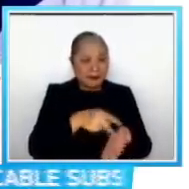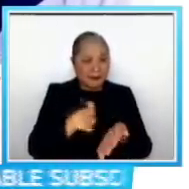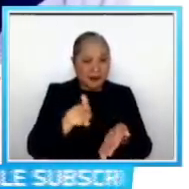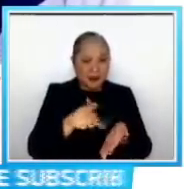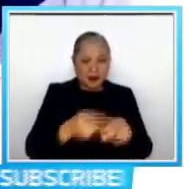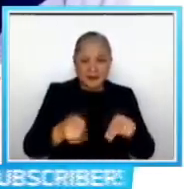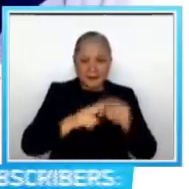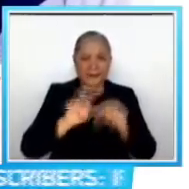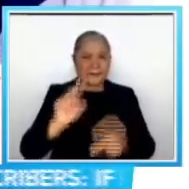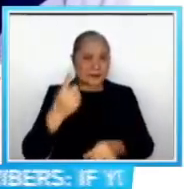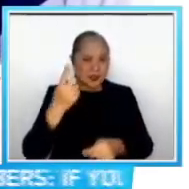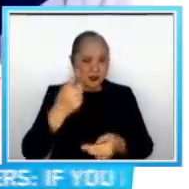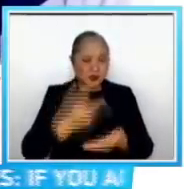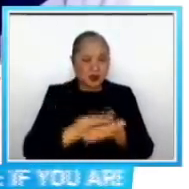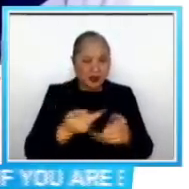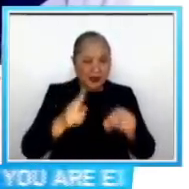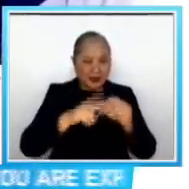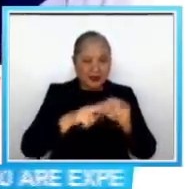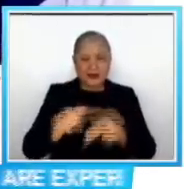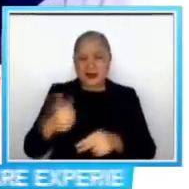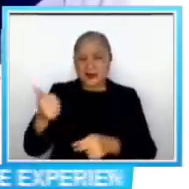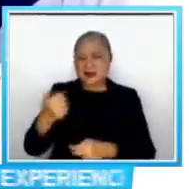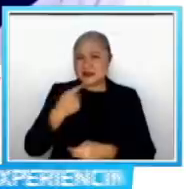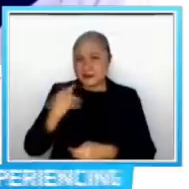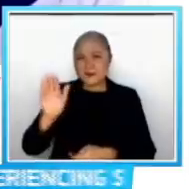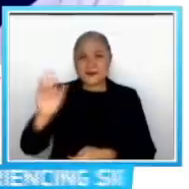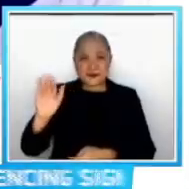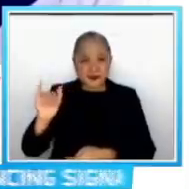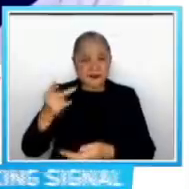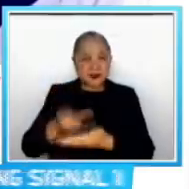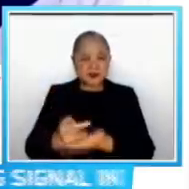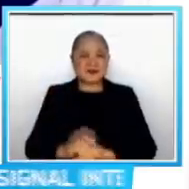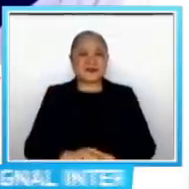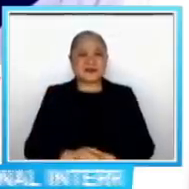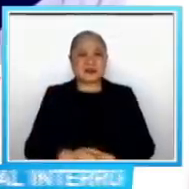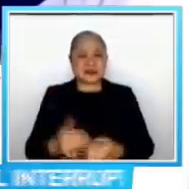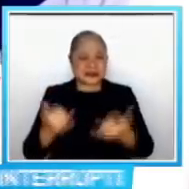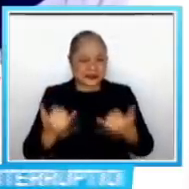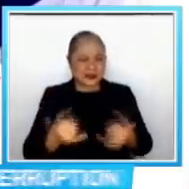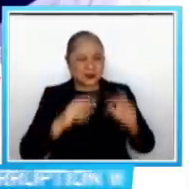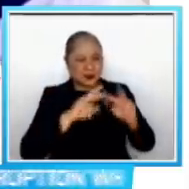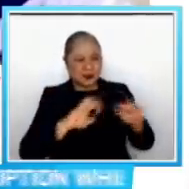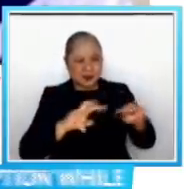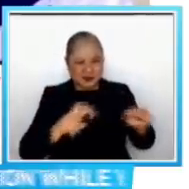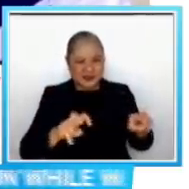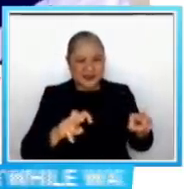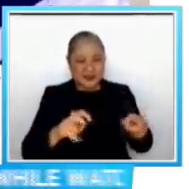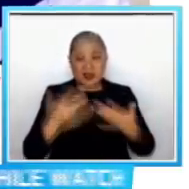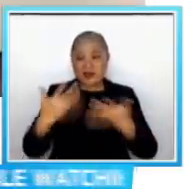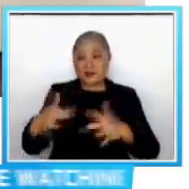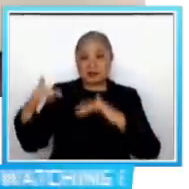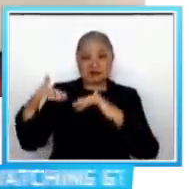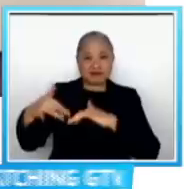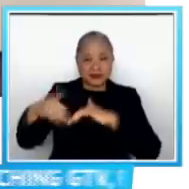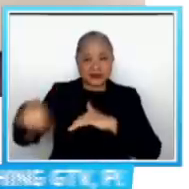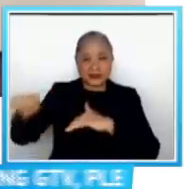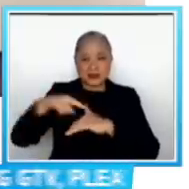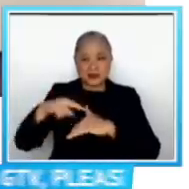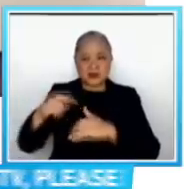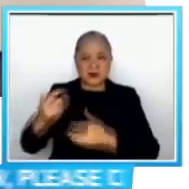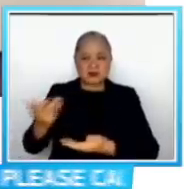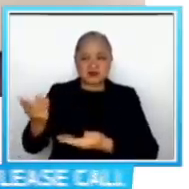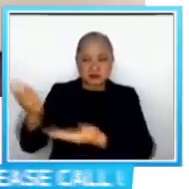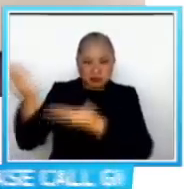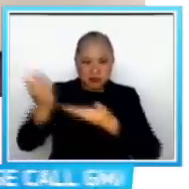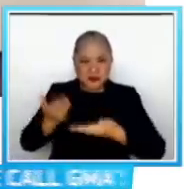15 pesos ang ibang namang grupo Patuloy pong pinag-aaralan, after ng hearing ng mga petitions po kahapon